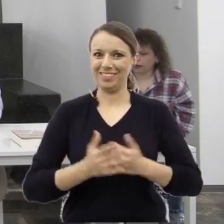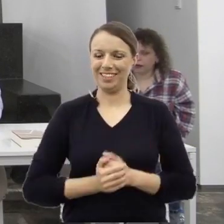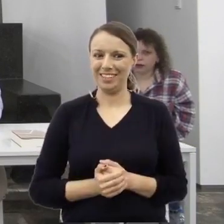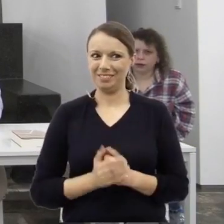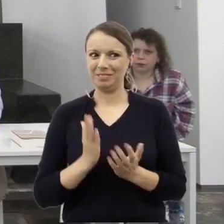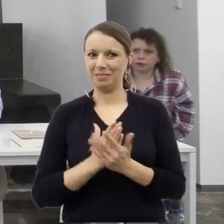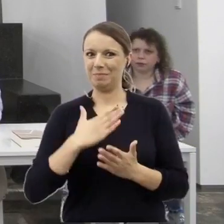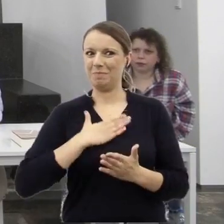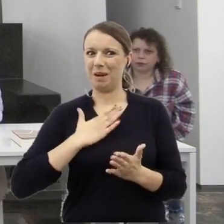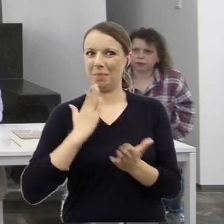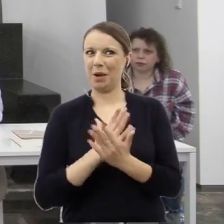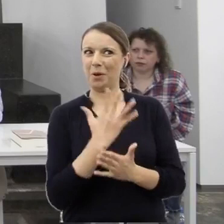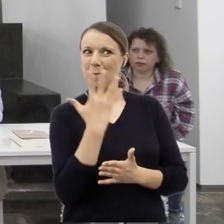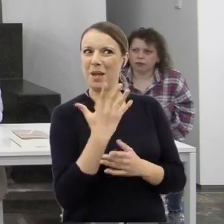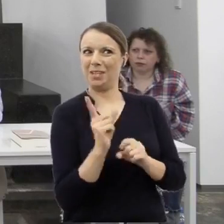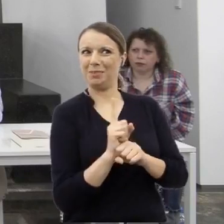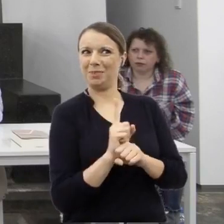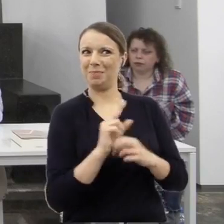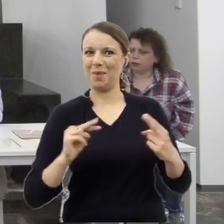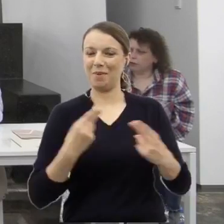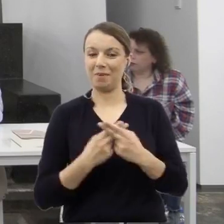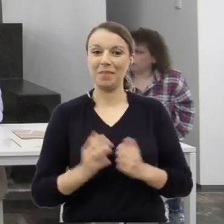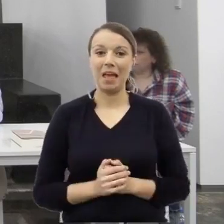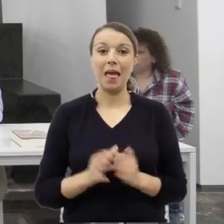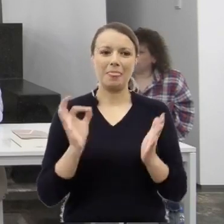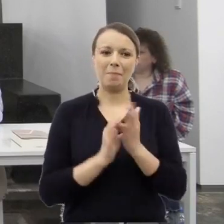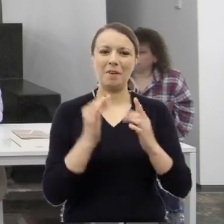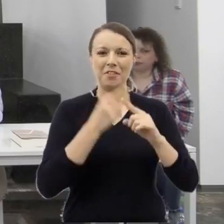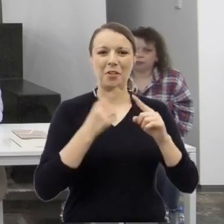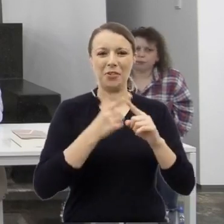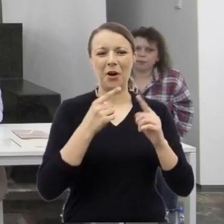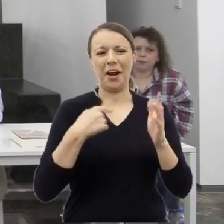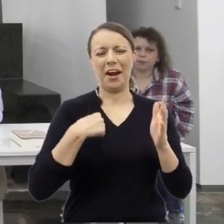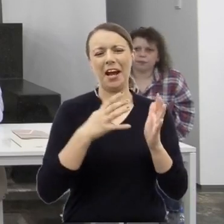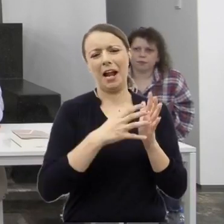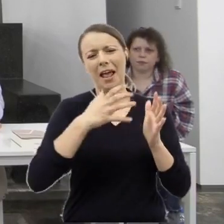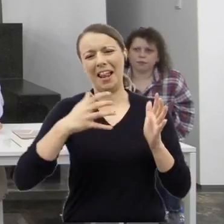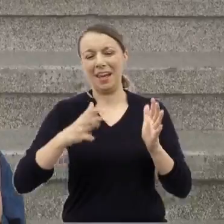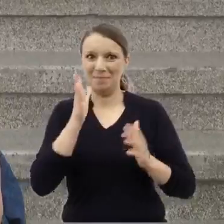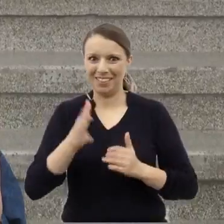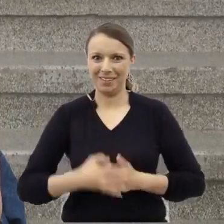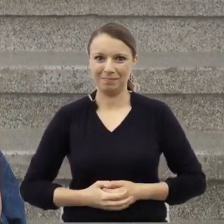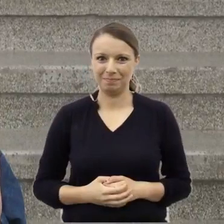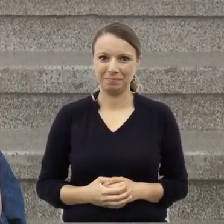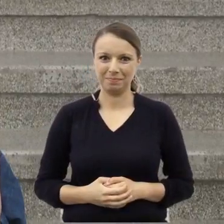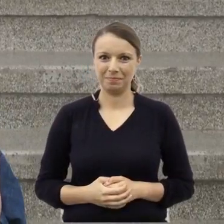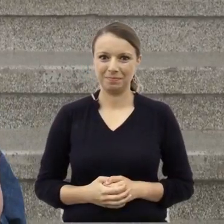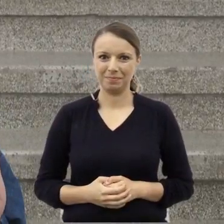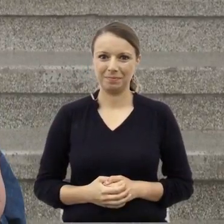tylko pięć minut. Na pewno będę mówić trochę dłużej. Pierwsza rzecz.